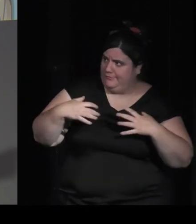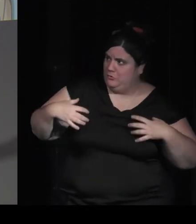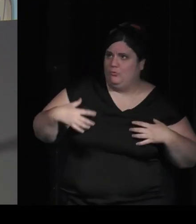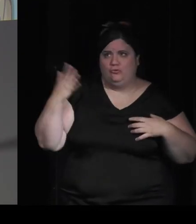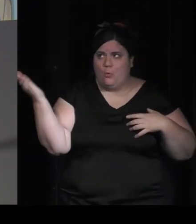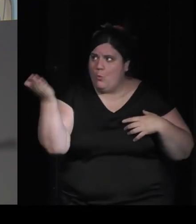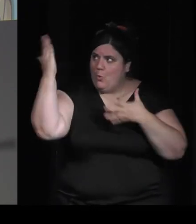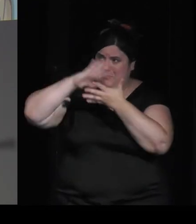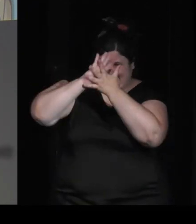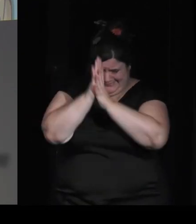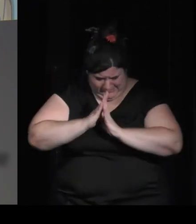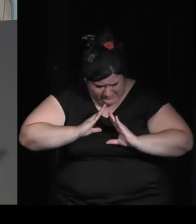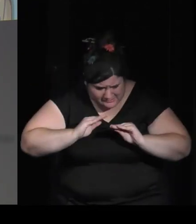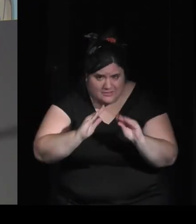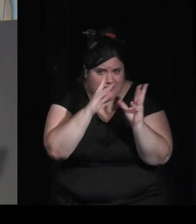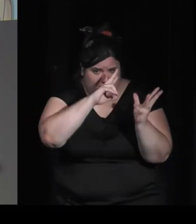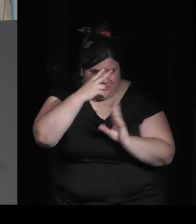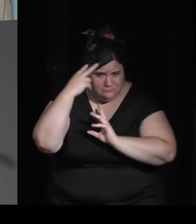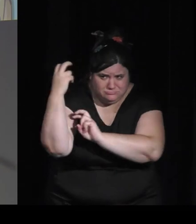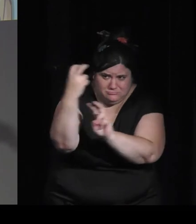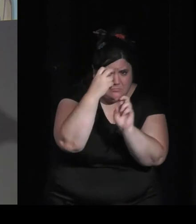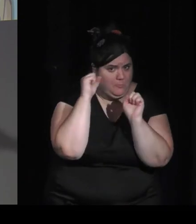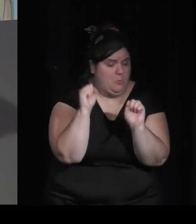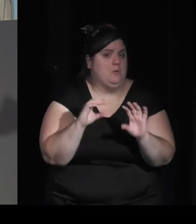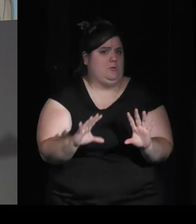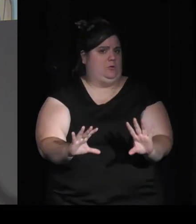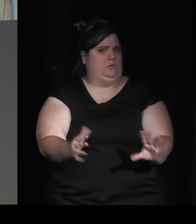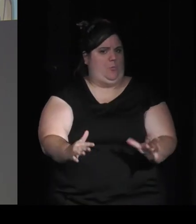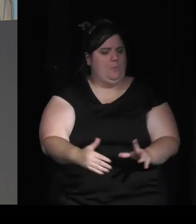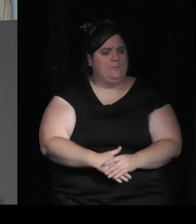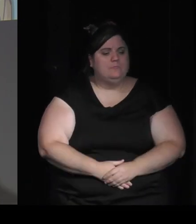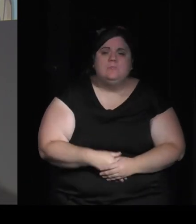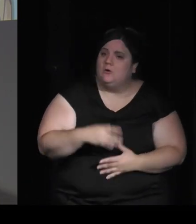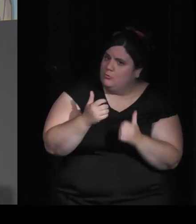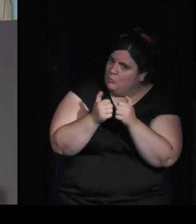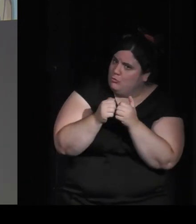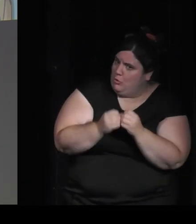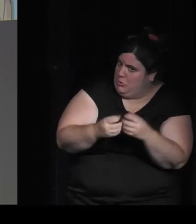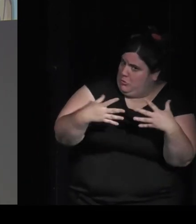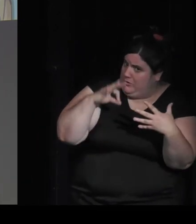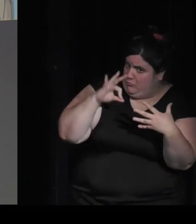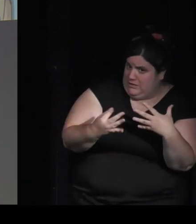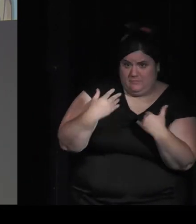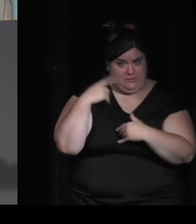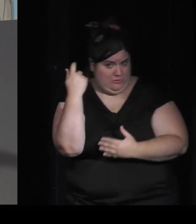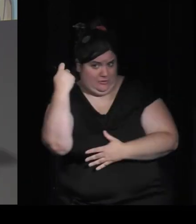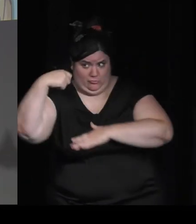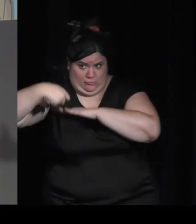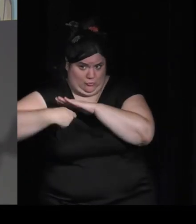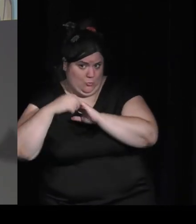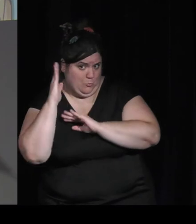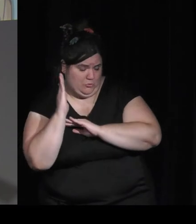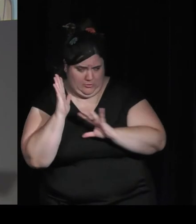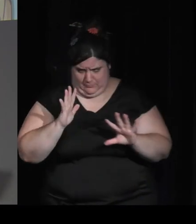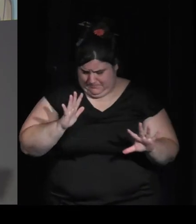à tous et en développant un jeu et qui dit développer un jeu ça dit aussi trouver des financements et c'est donc